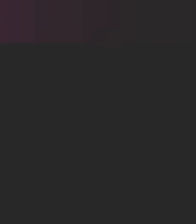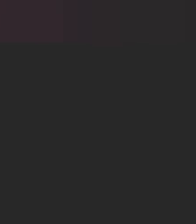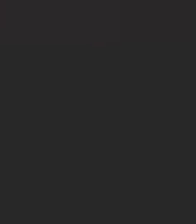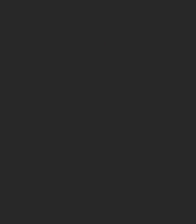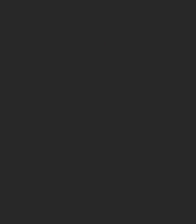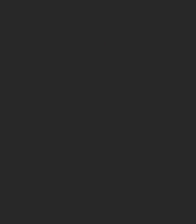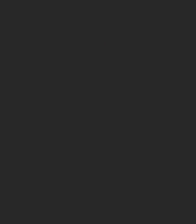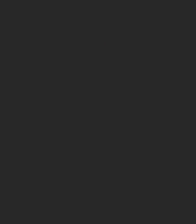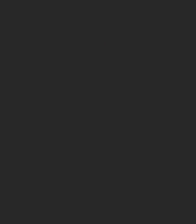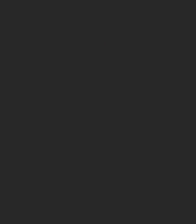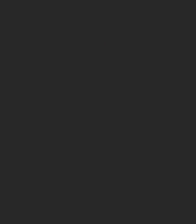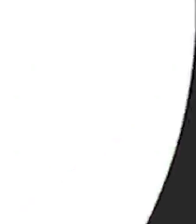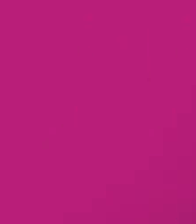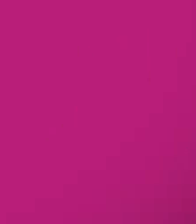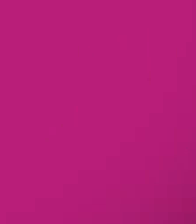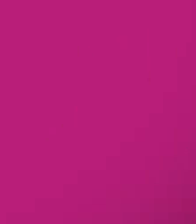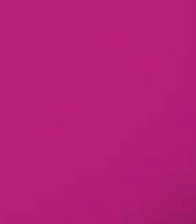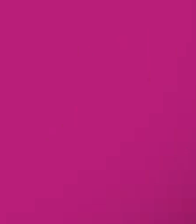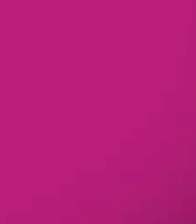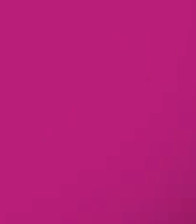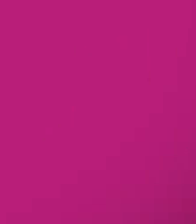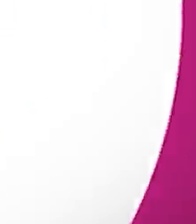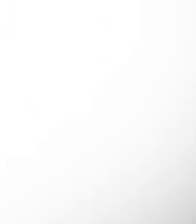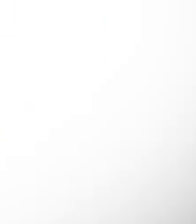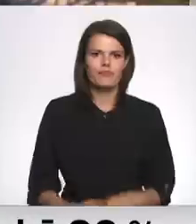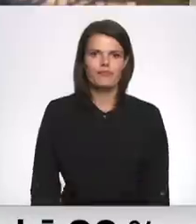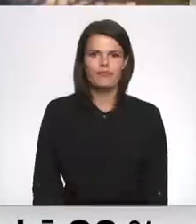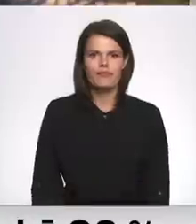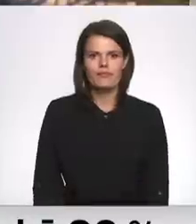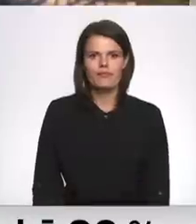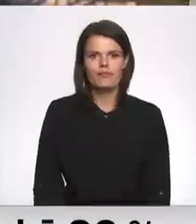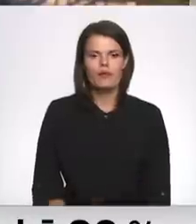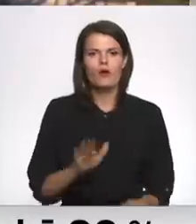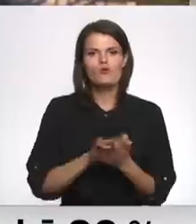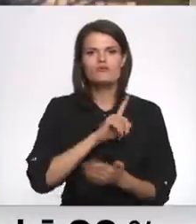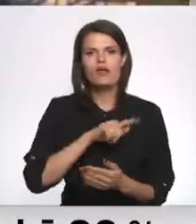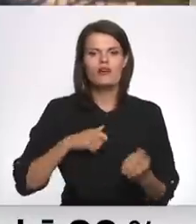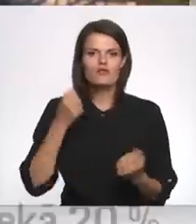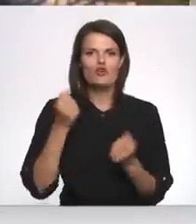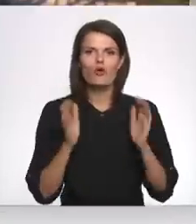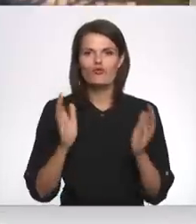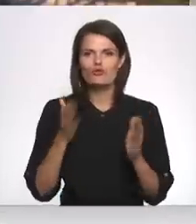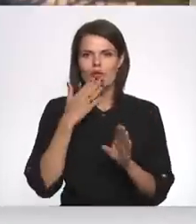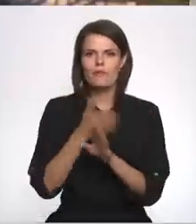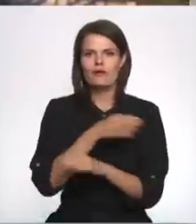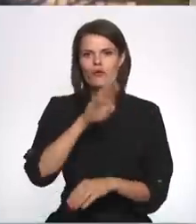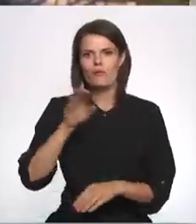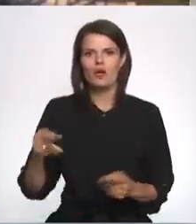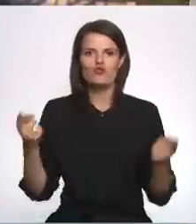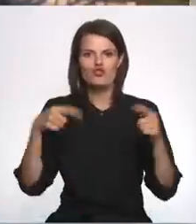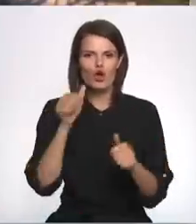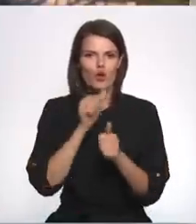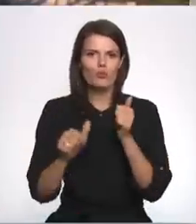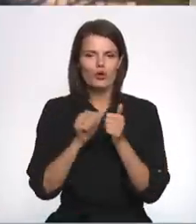Re, visi ēters ir te! Uz Latvijas autoceļiem pēdējo mēnešu laikā arvien